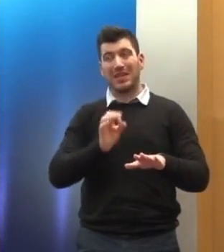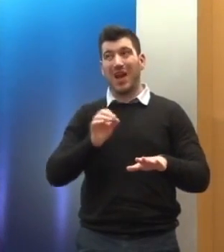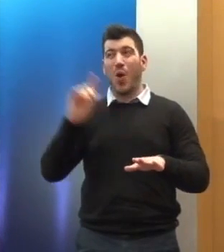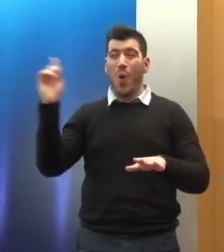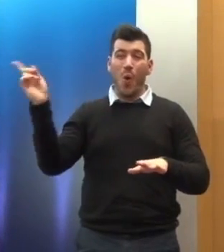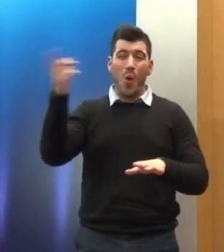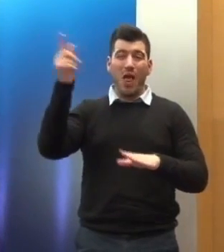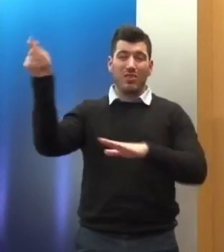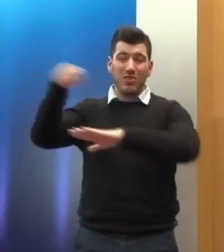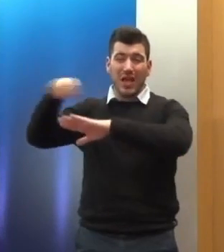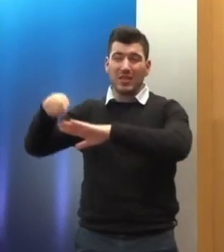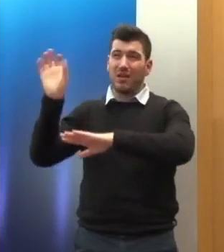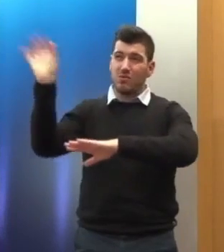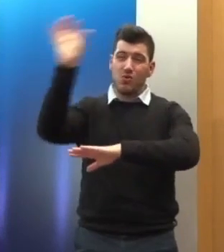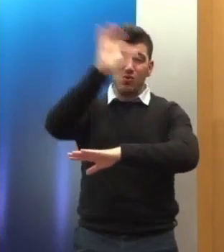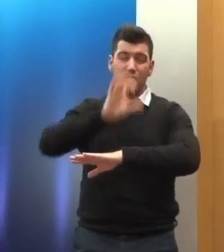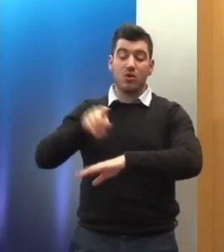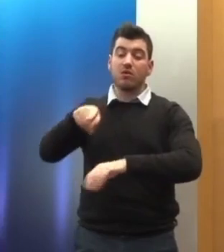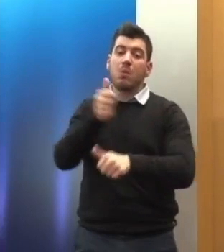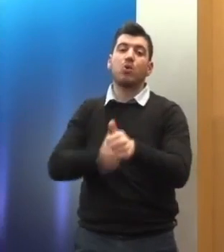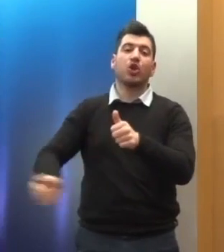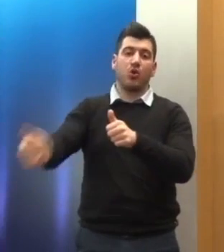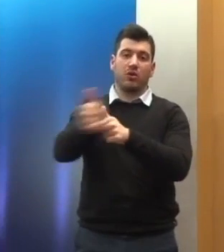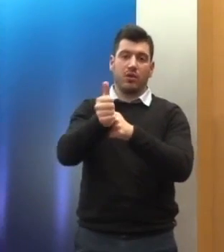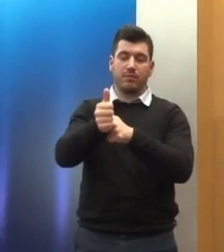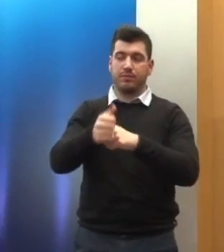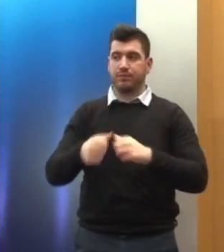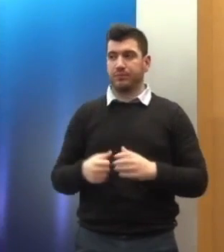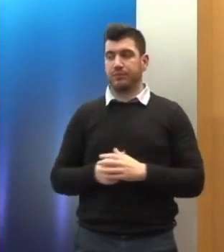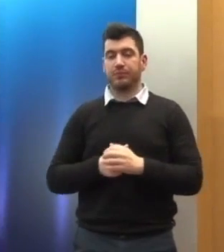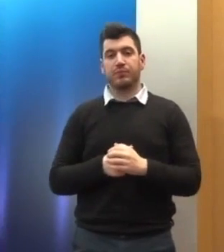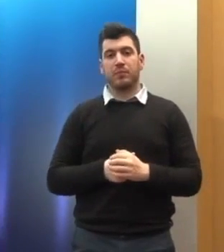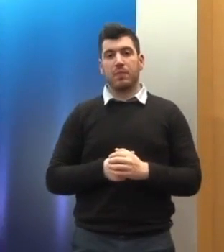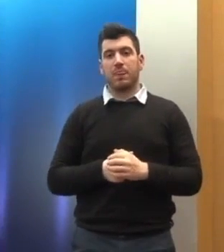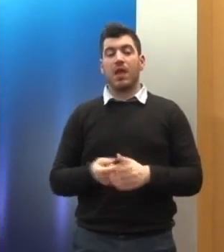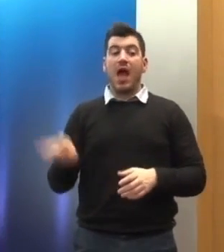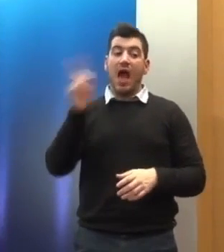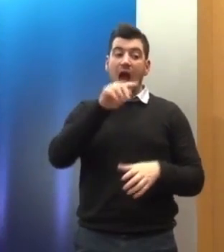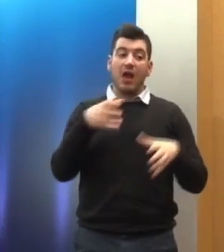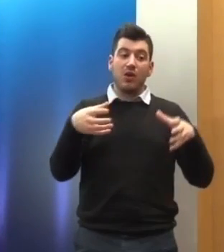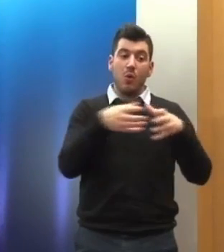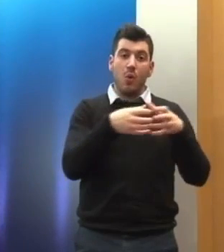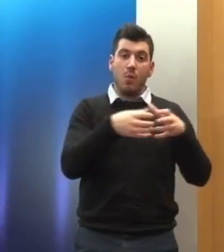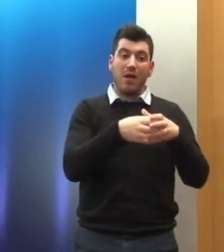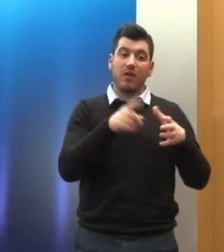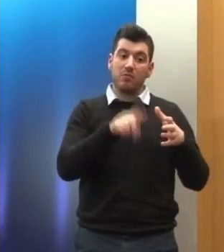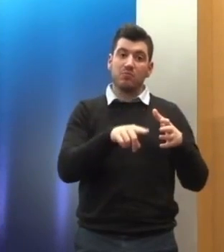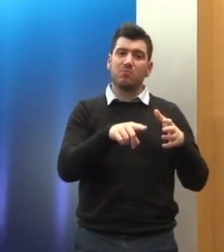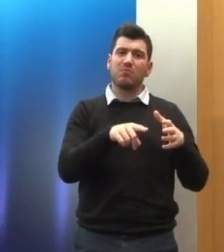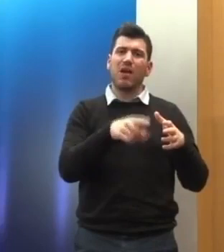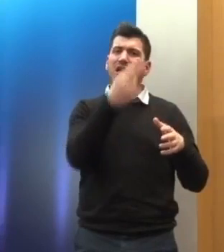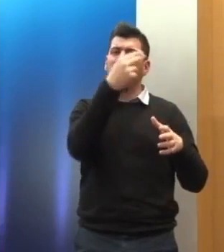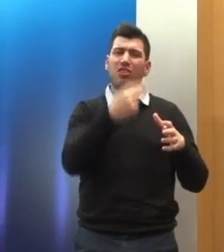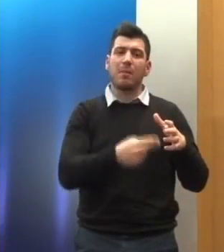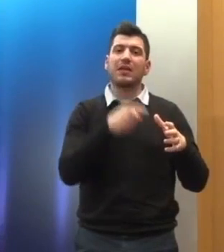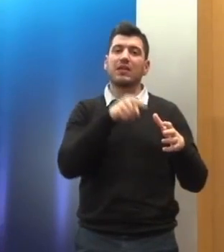μόνο για την Ελλάδα. Ένα δεύτερο γκρουπ υποθέσεων στις οποίες παρατηρείται μία σχετική στασιμότητα είναι οι υποθέσεις μειονοτικών